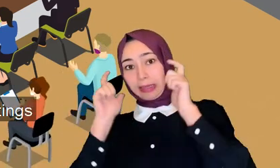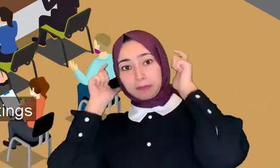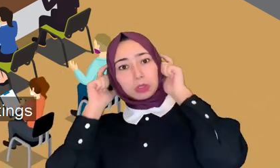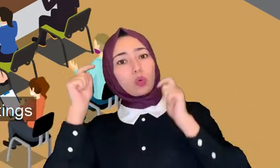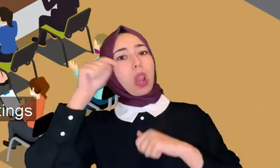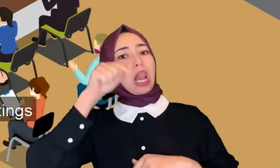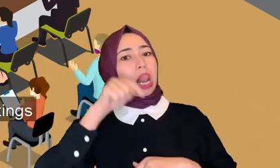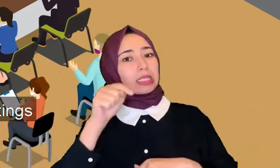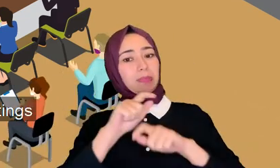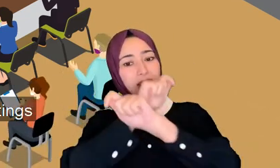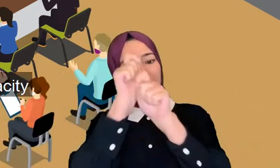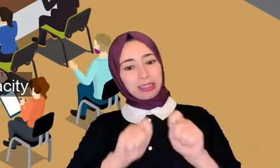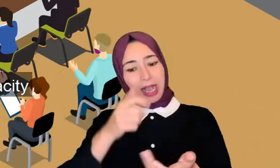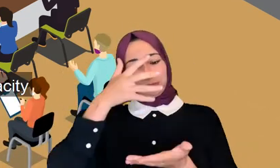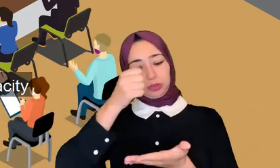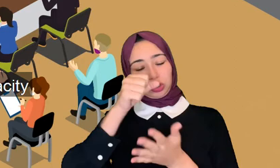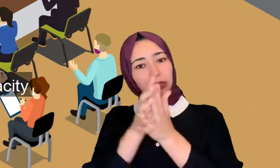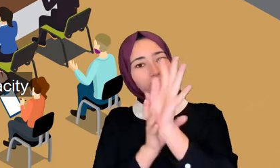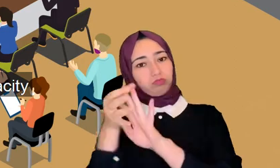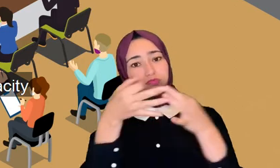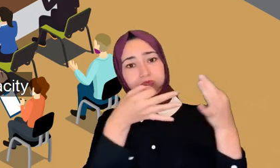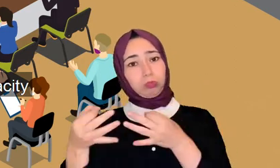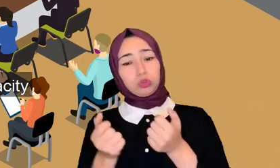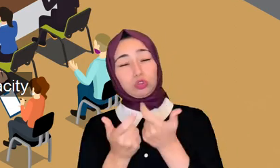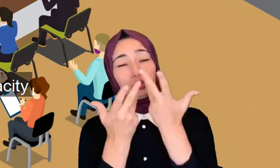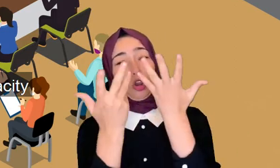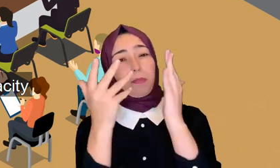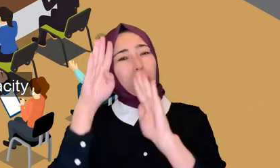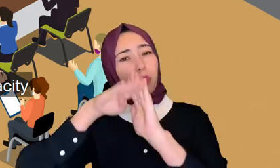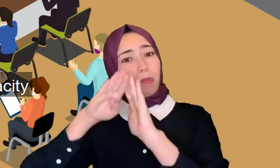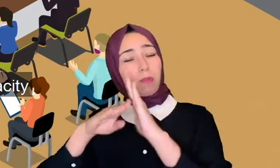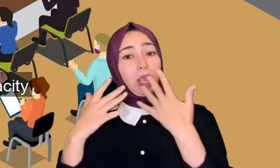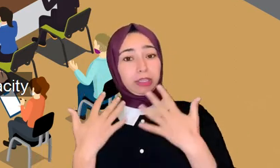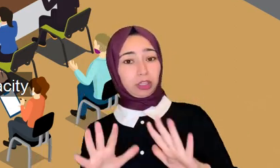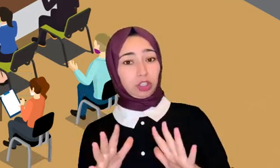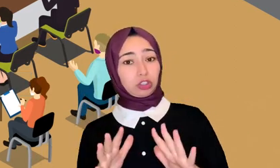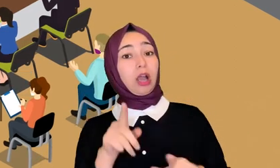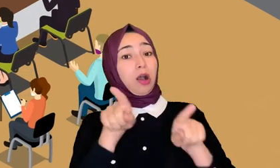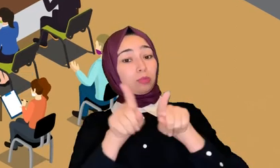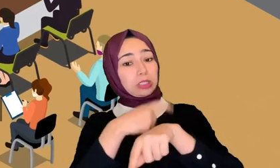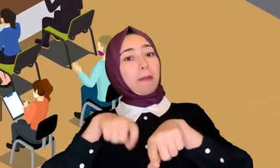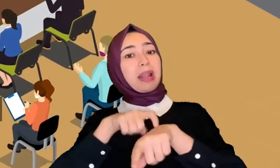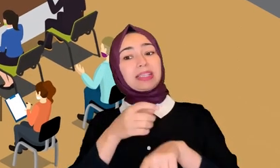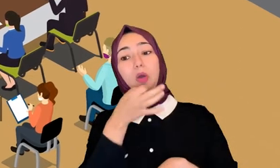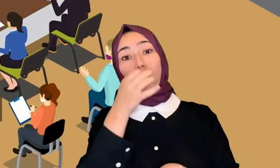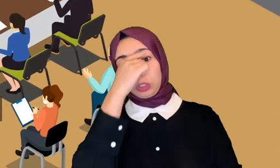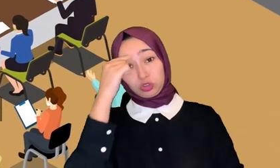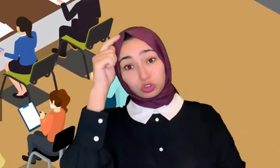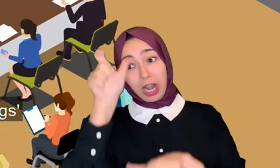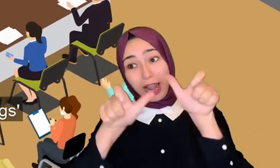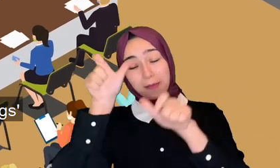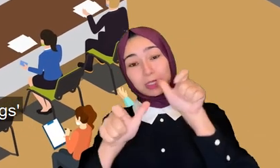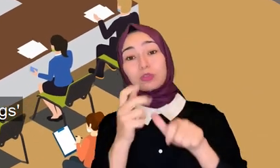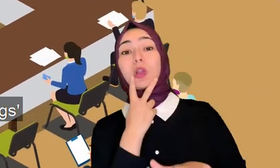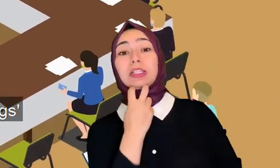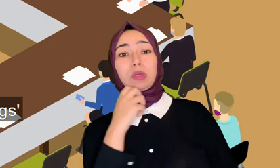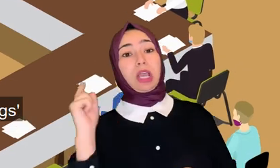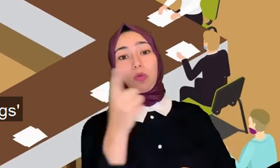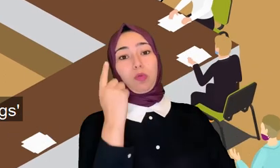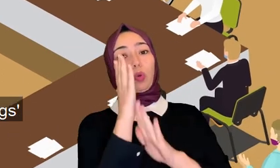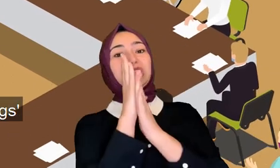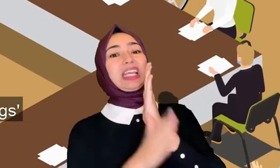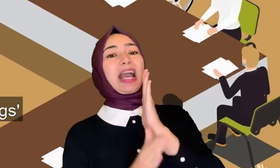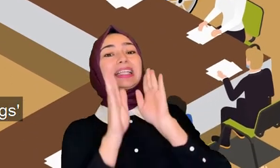بروتوكول صحي في جلساتها في حدود ما تسمح بيه ومتاق باستيعاب قاعة الاجتماعات وعدت تلقى طريقة تمكن بقية